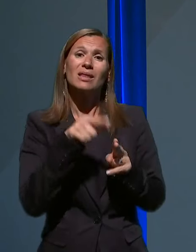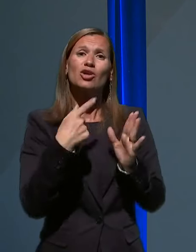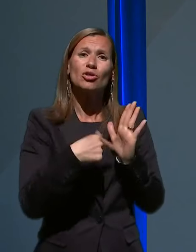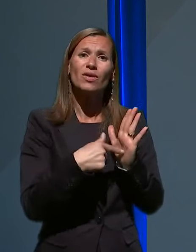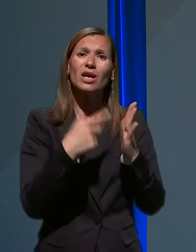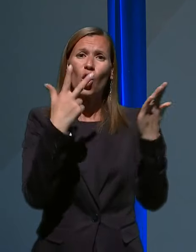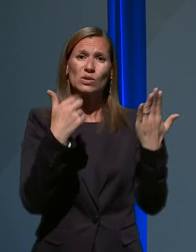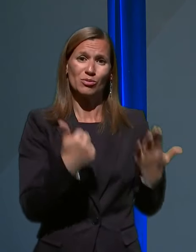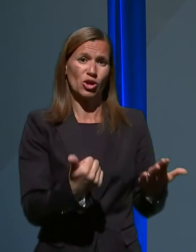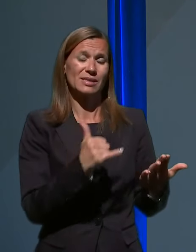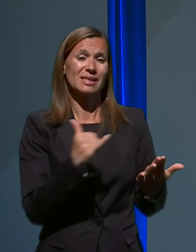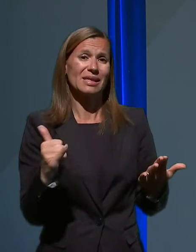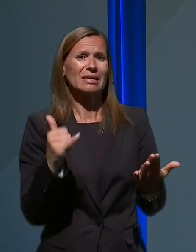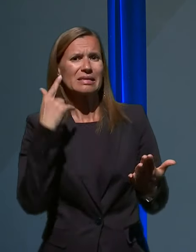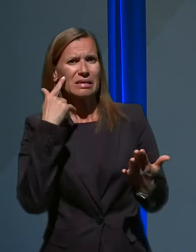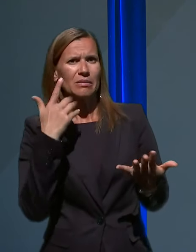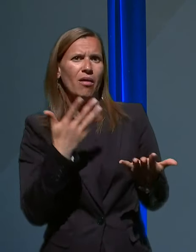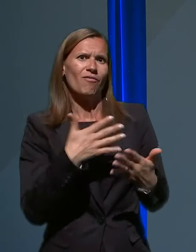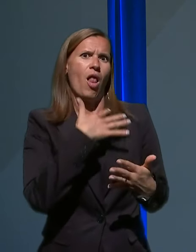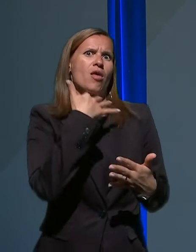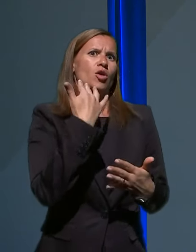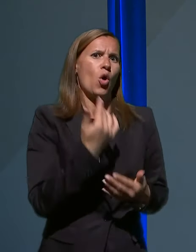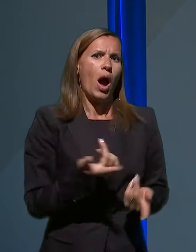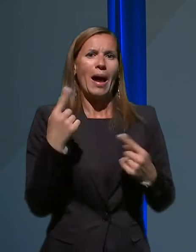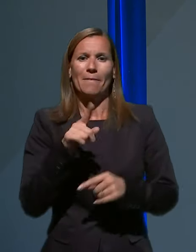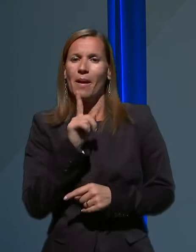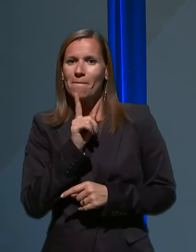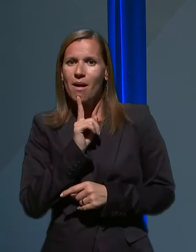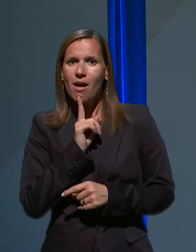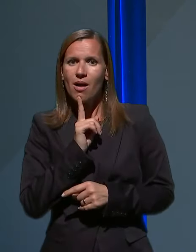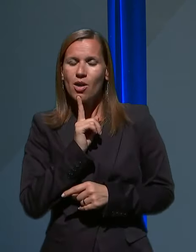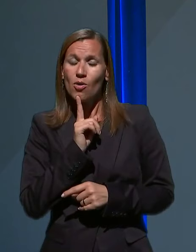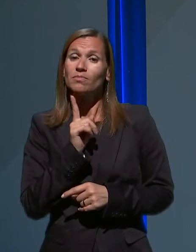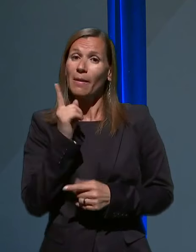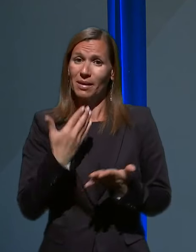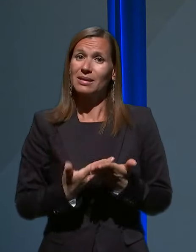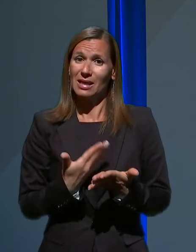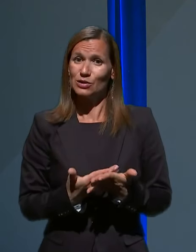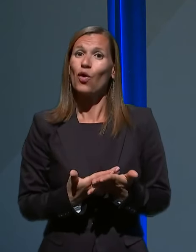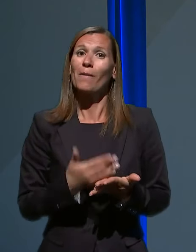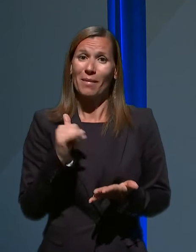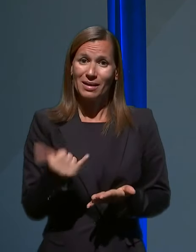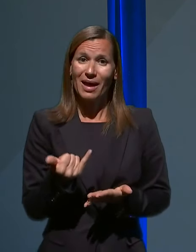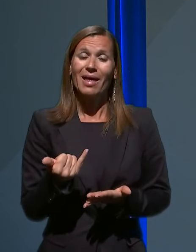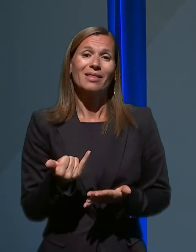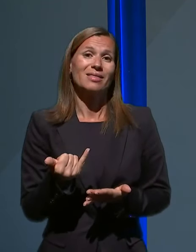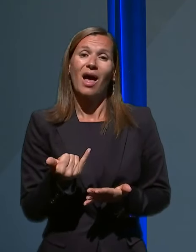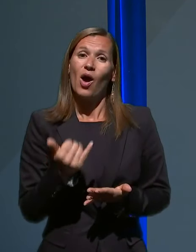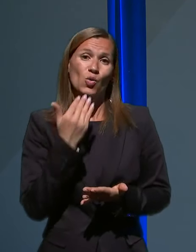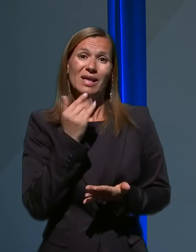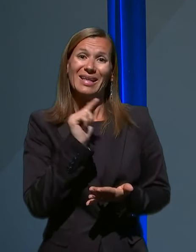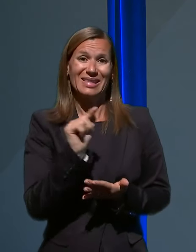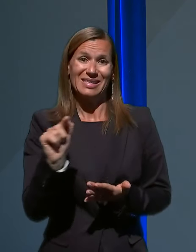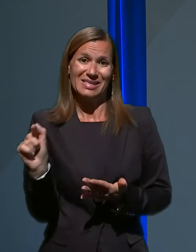let zdi veliko ali pa malo. Dejstvo pa je, da vsaj tisti,